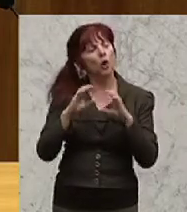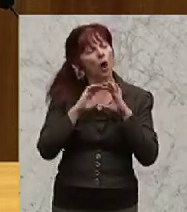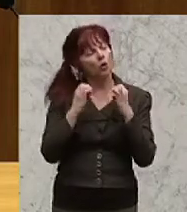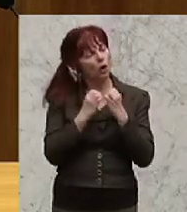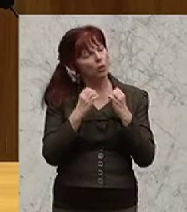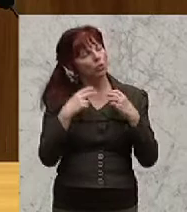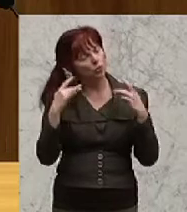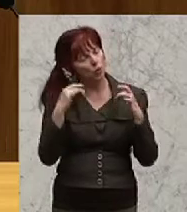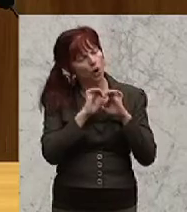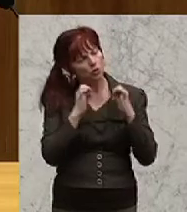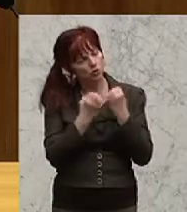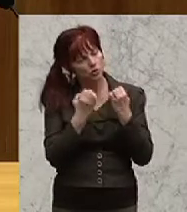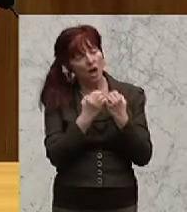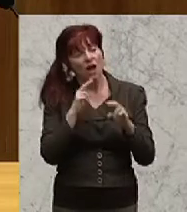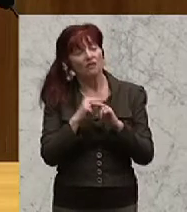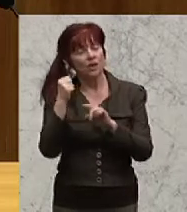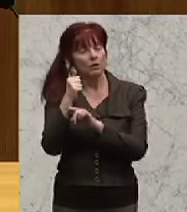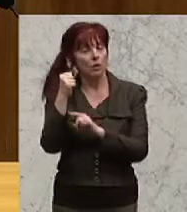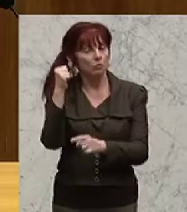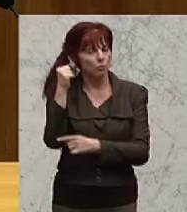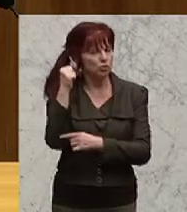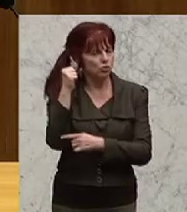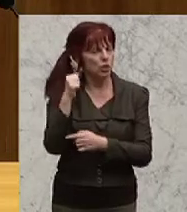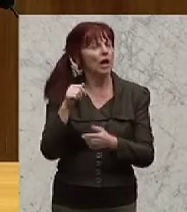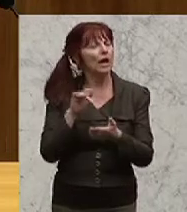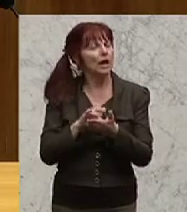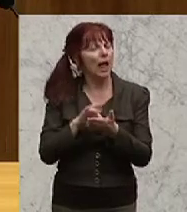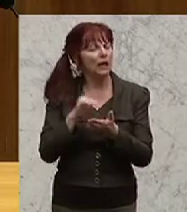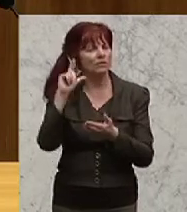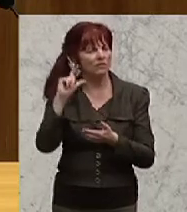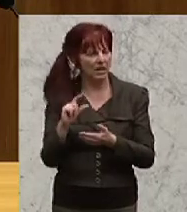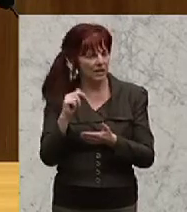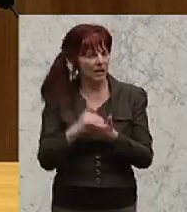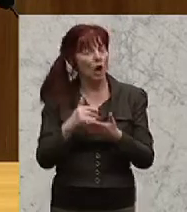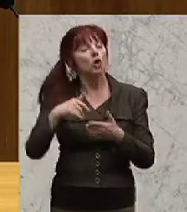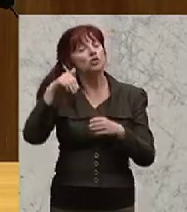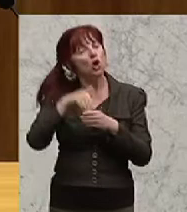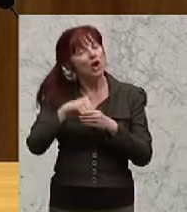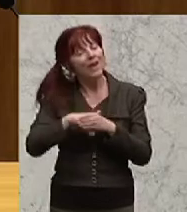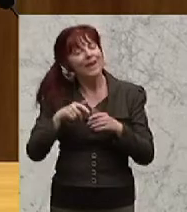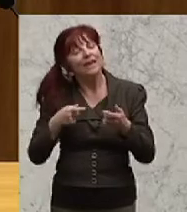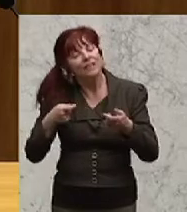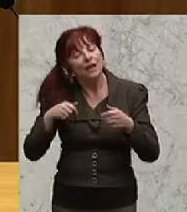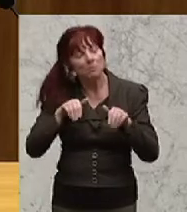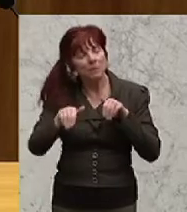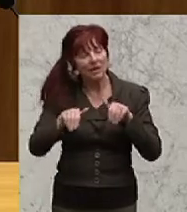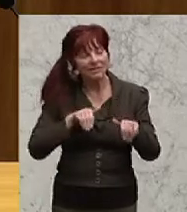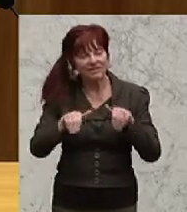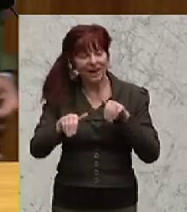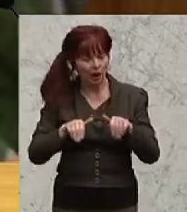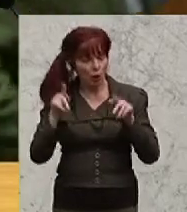Produktionen Soko Kitzbühel oder Soko Donau vom Innenressort zu fördern, weil dort gibt es wenigstens eine hundertprozentige